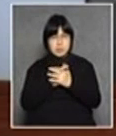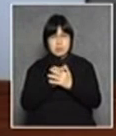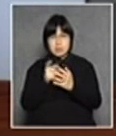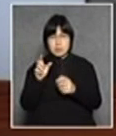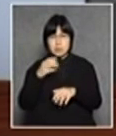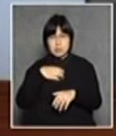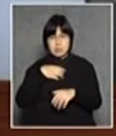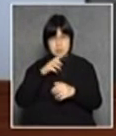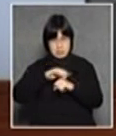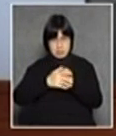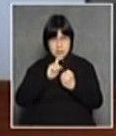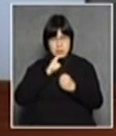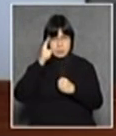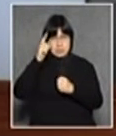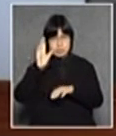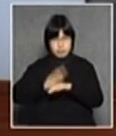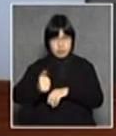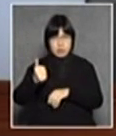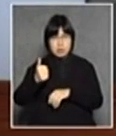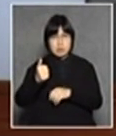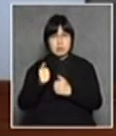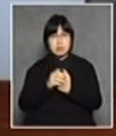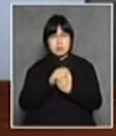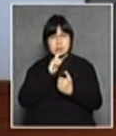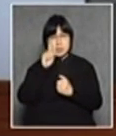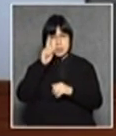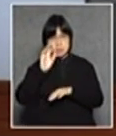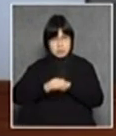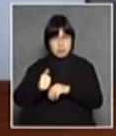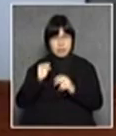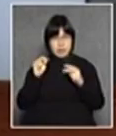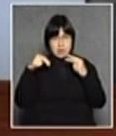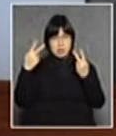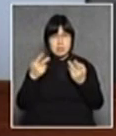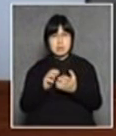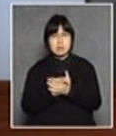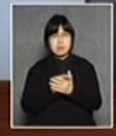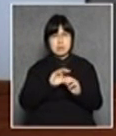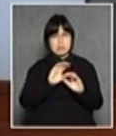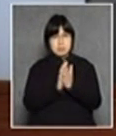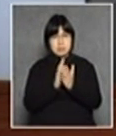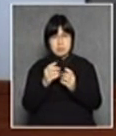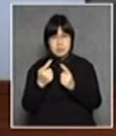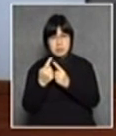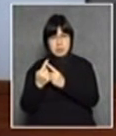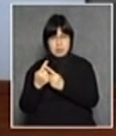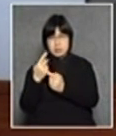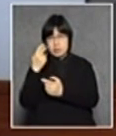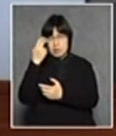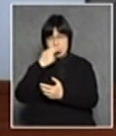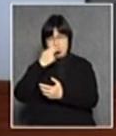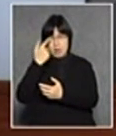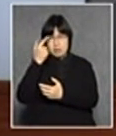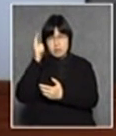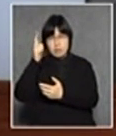天才的但是如果天才的發展發揮是在所有其他人的痛苦身上我是